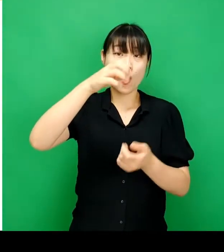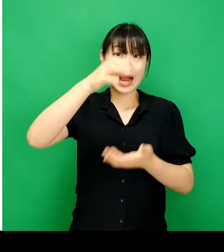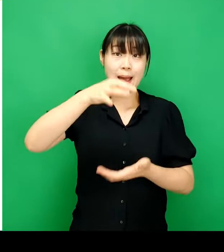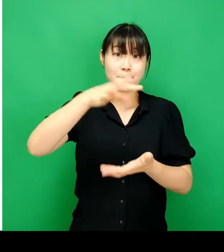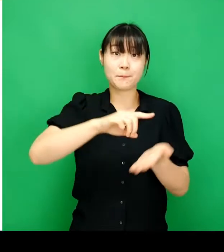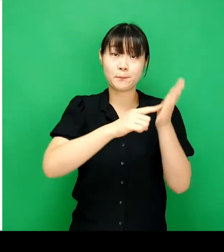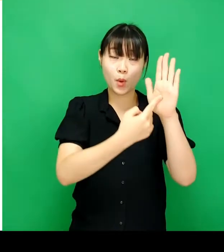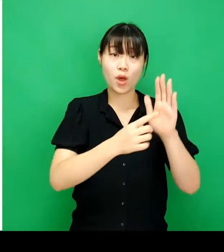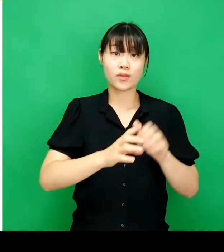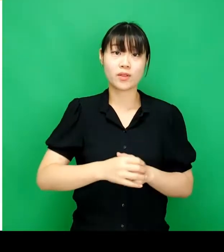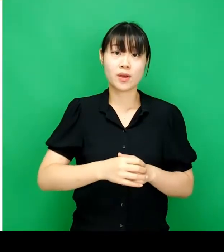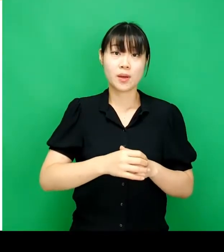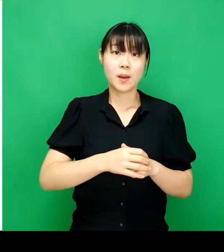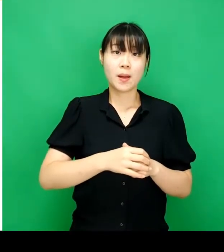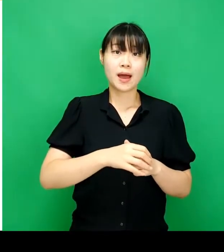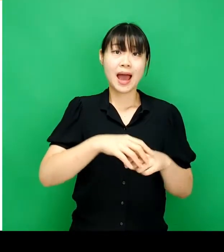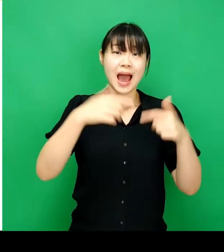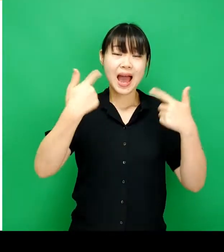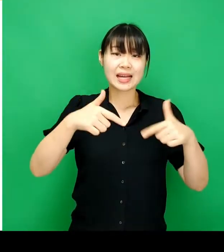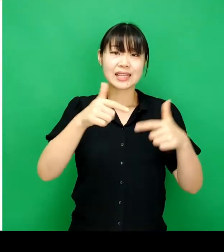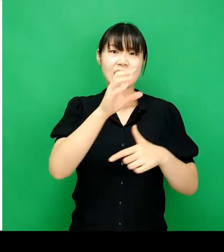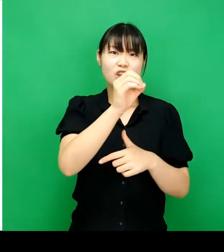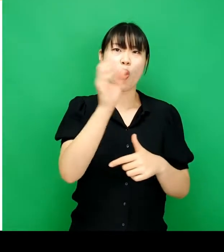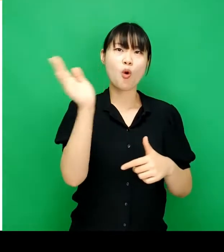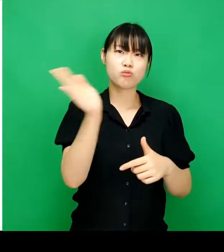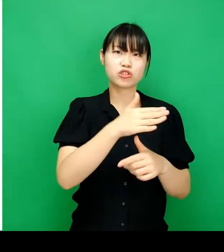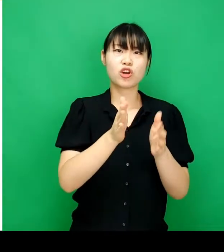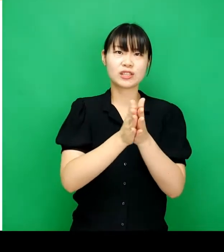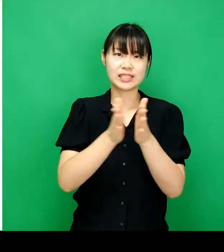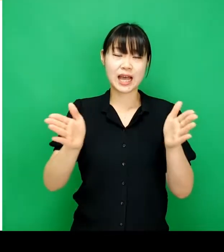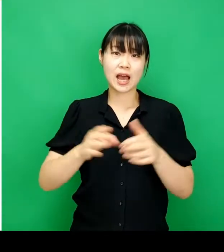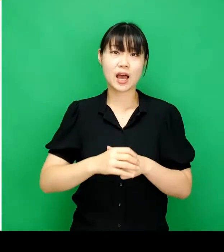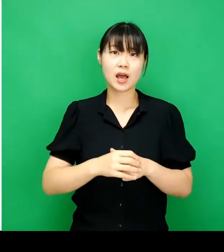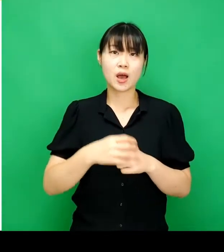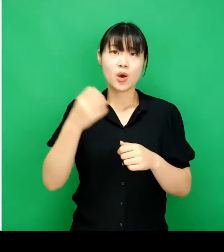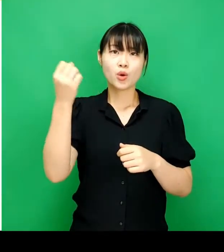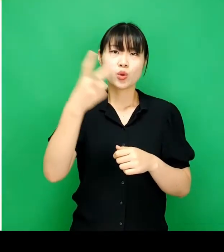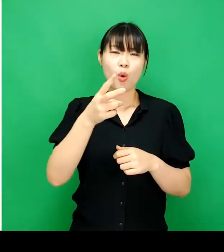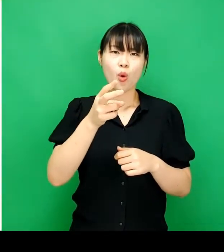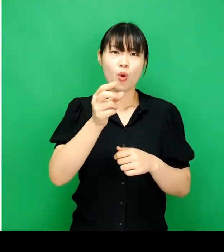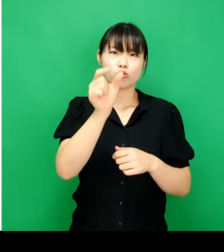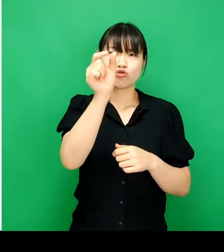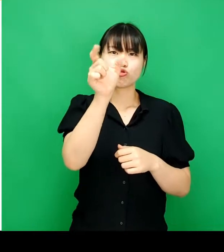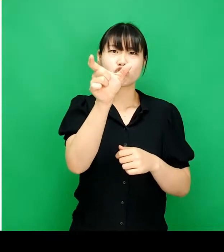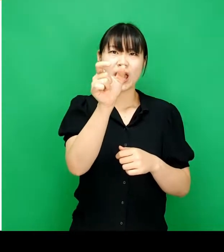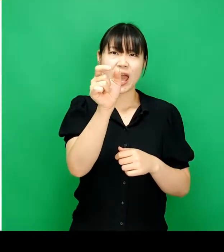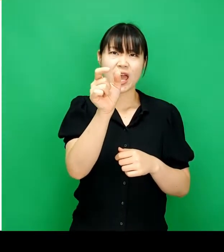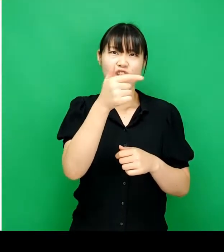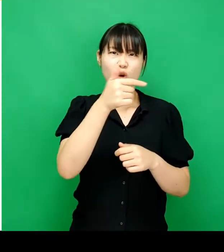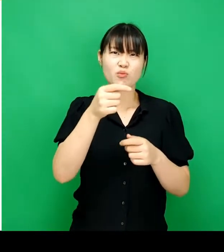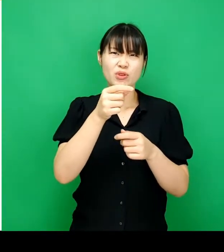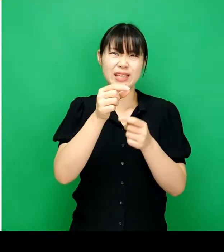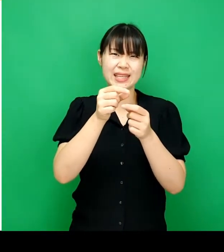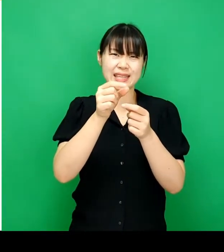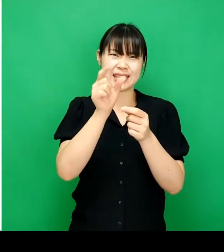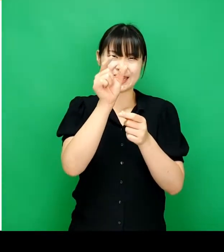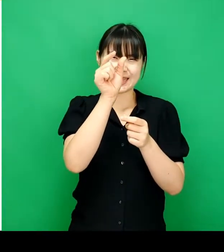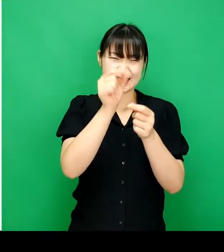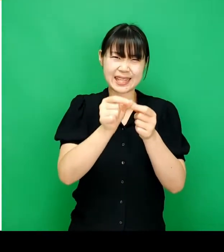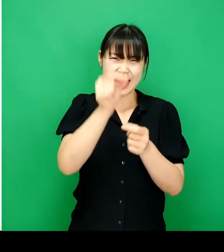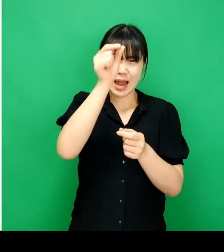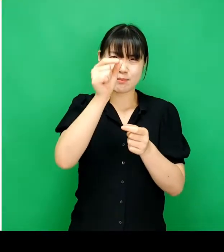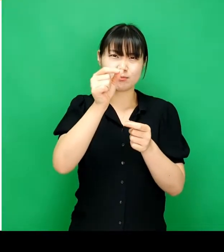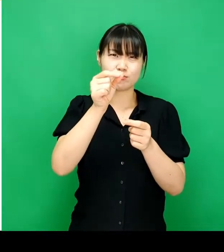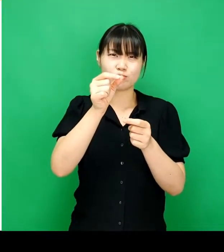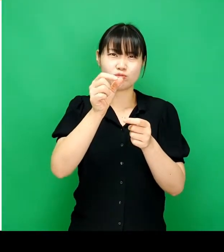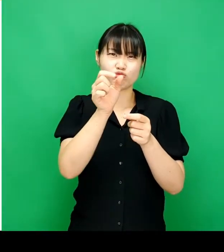값을 표현합니다. 막대차트는 항상 0부터 값이 시작해야 하고요. 또한 막대 그래프의 두께는 너무 얇지도